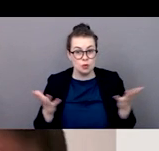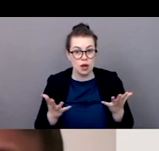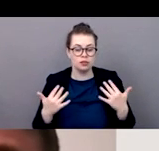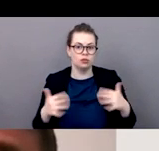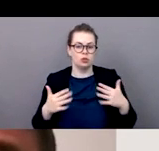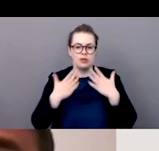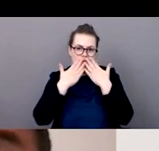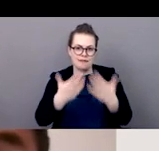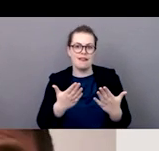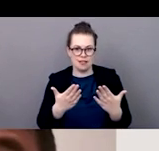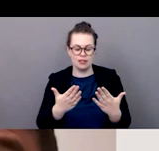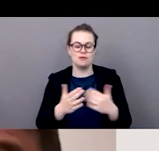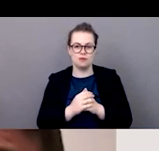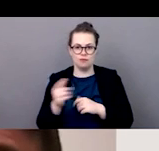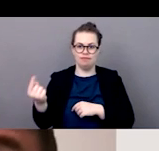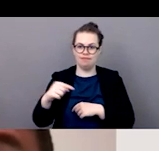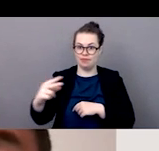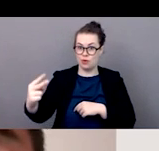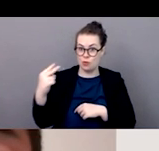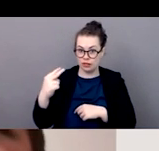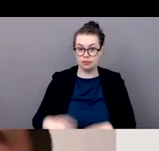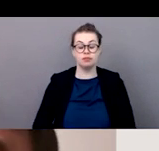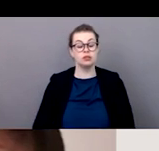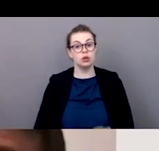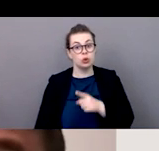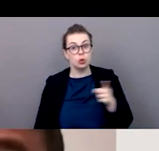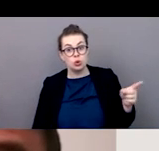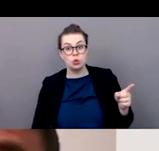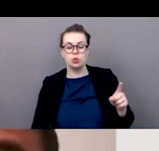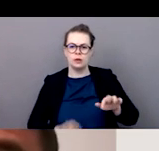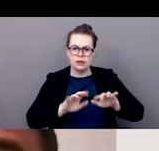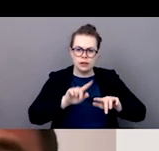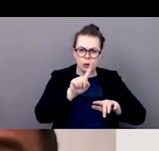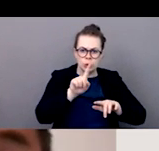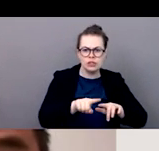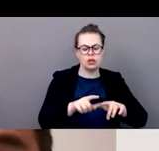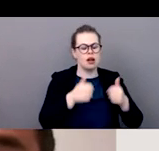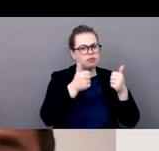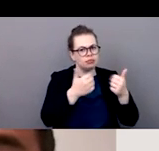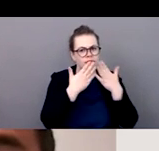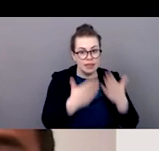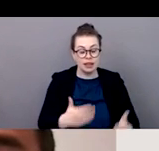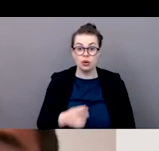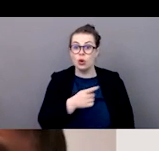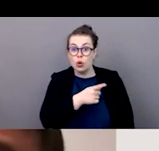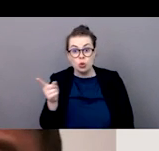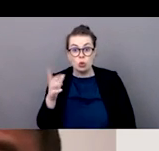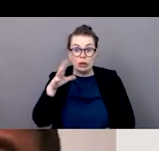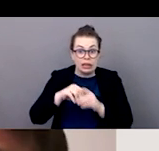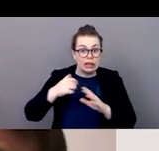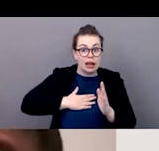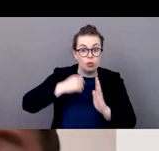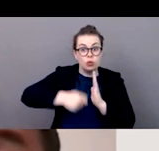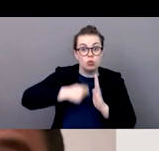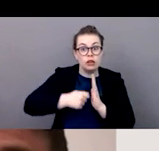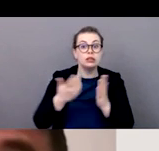êtes merci beaucoup j'ai beaucoup apprécié votre contribution je voudrais aussi remercier tous ceux qui ont contribué à ce projet en faisant ces